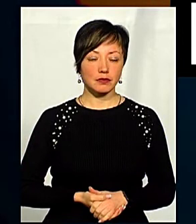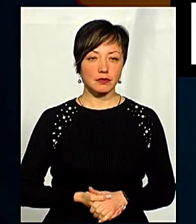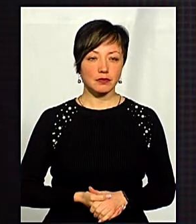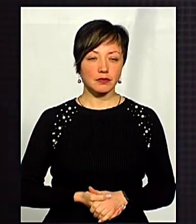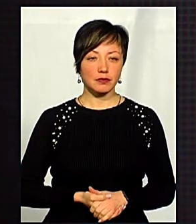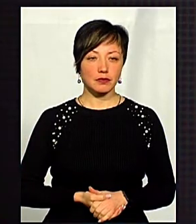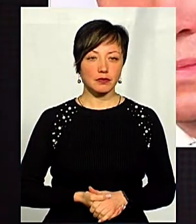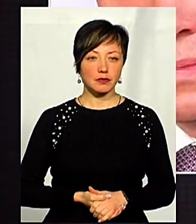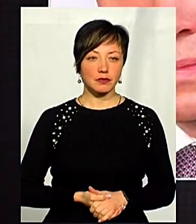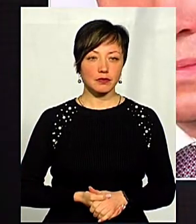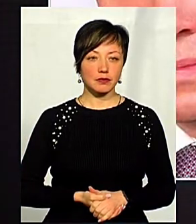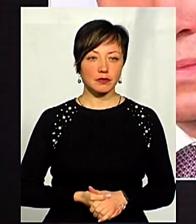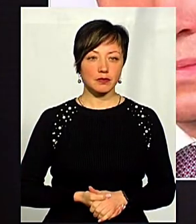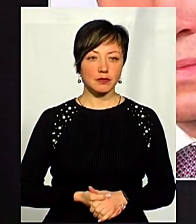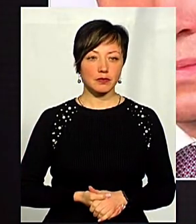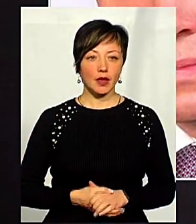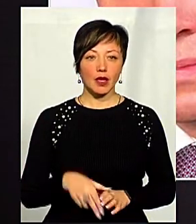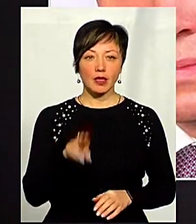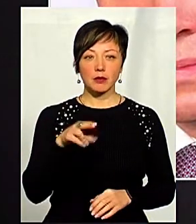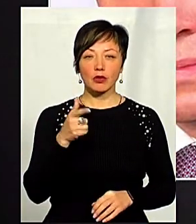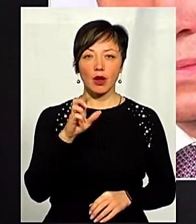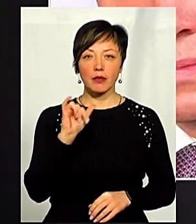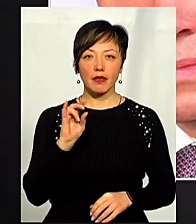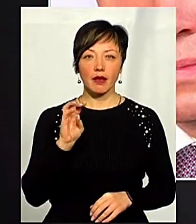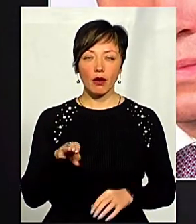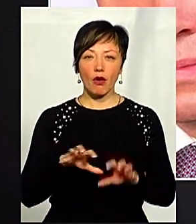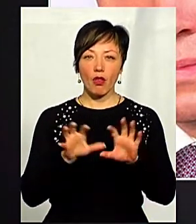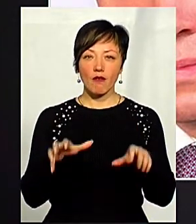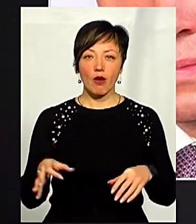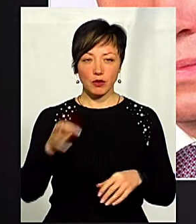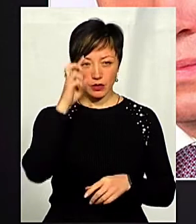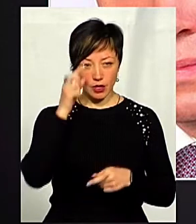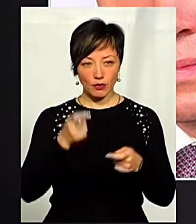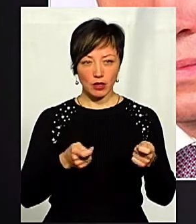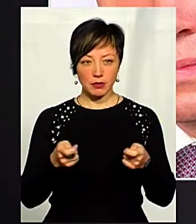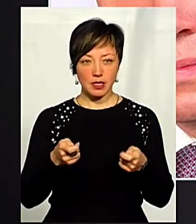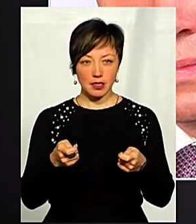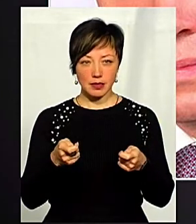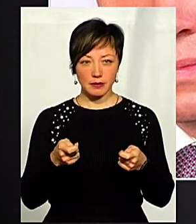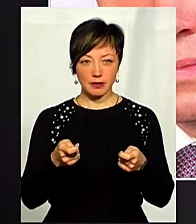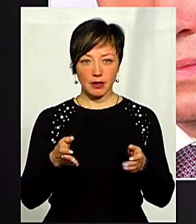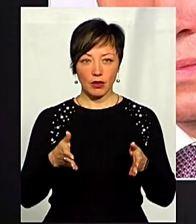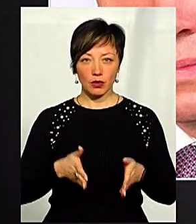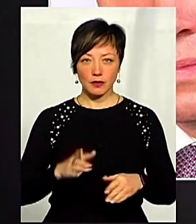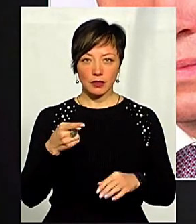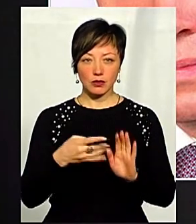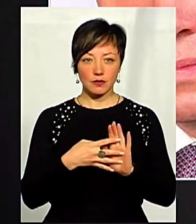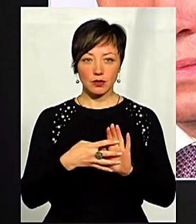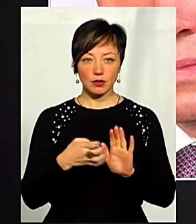Музика Дмитро Габінет – голова Хмельницької обласної державної адміністрації. Народився у